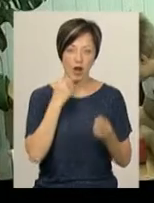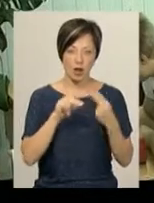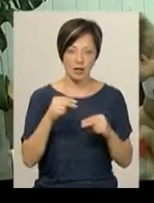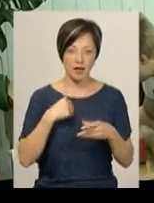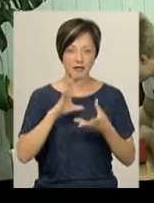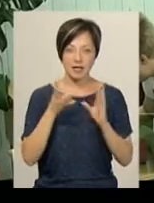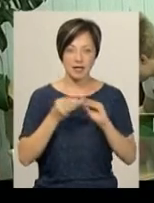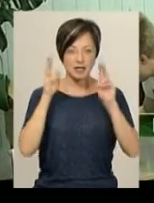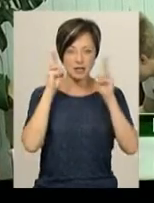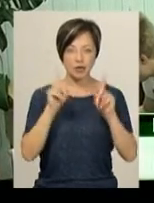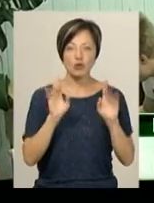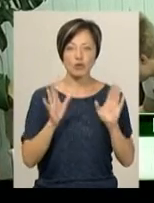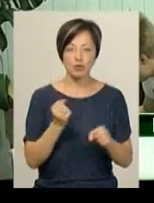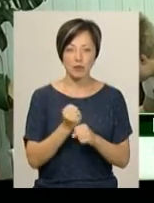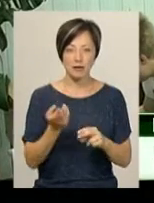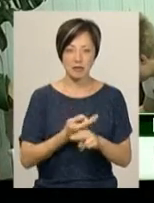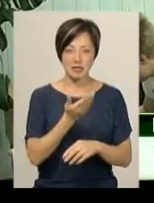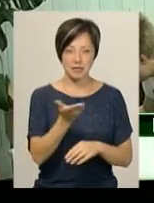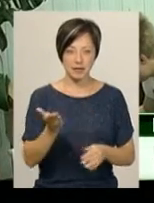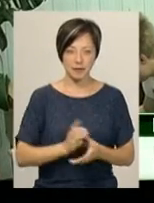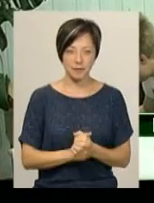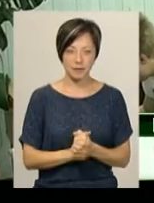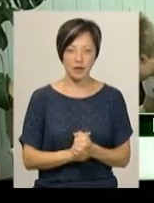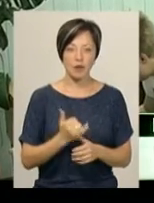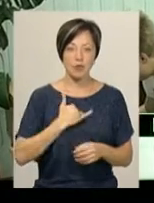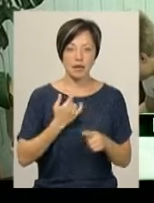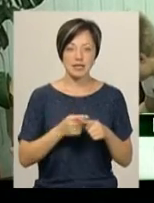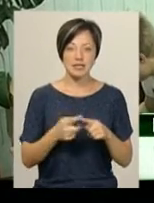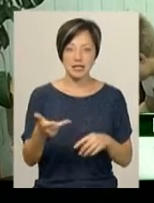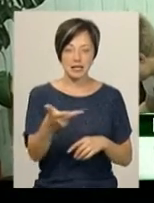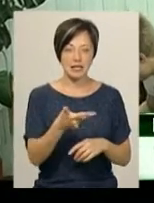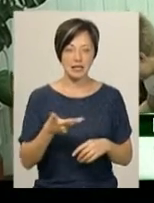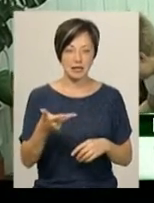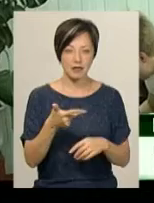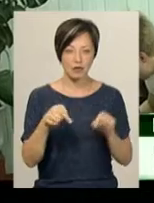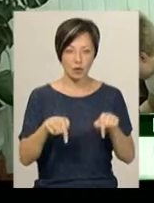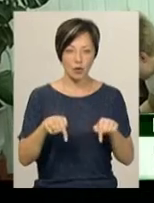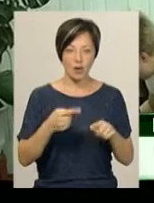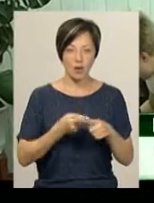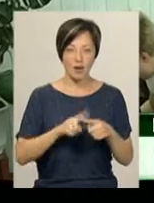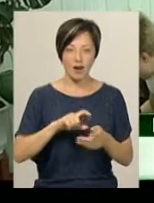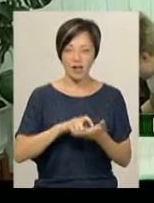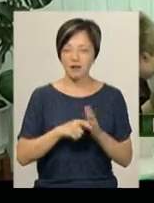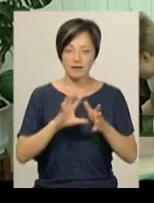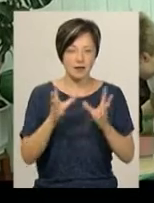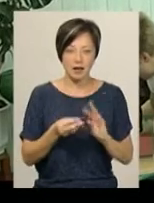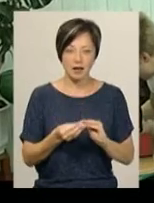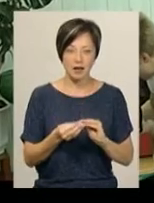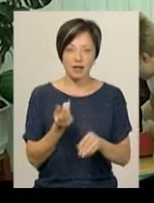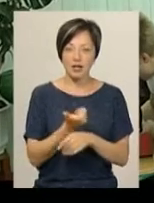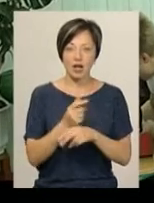Я взагалі не знаю, що я буду робити без них. Тому що в мене оця трійка з цього класу, це взагалі